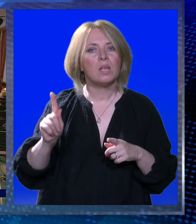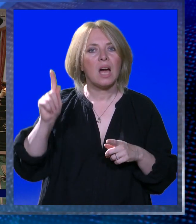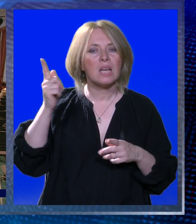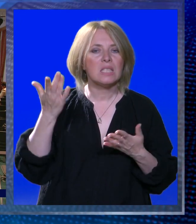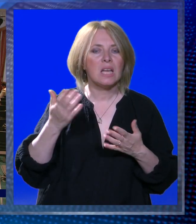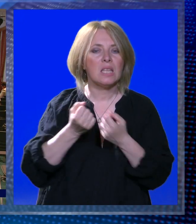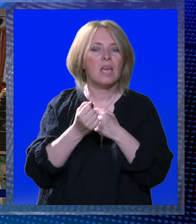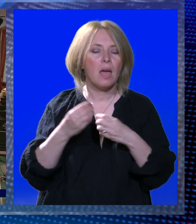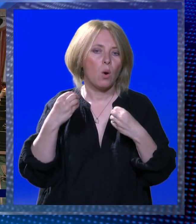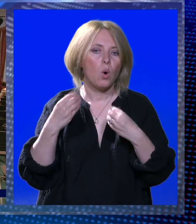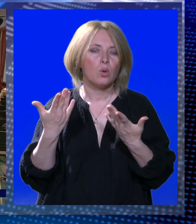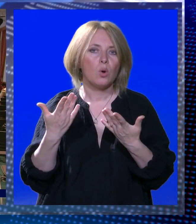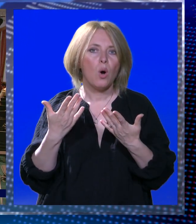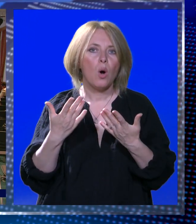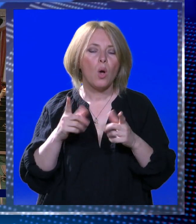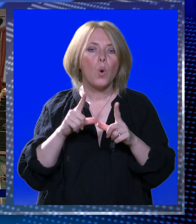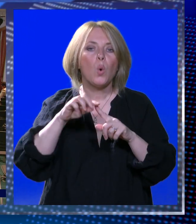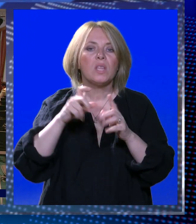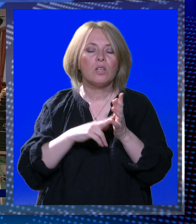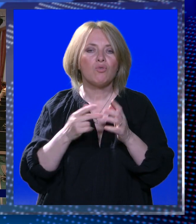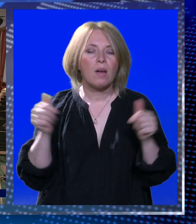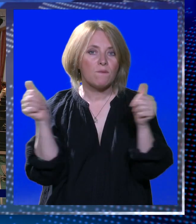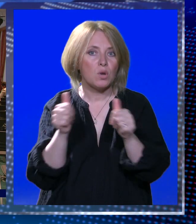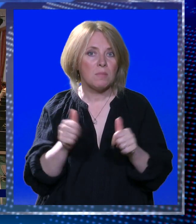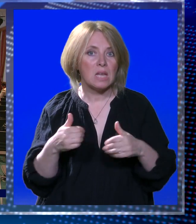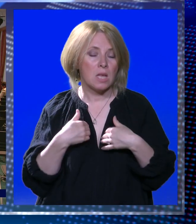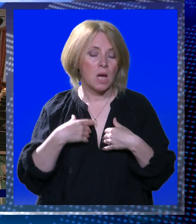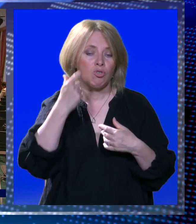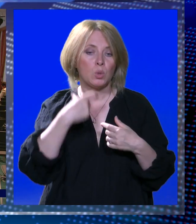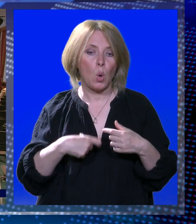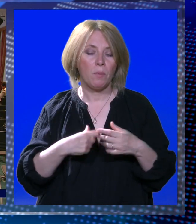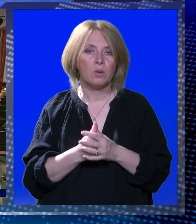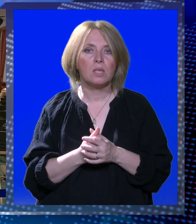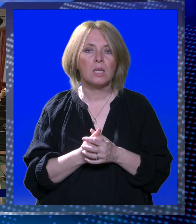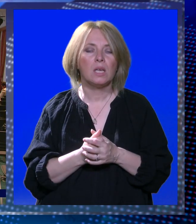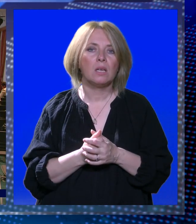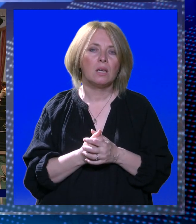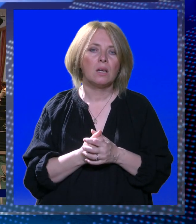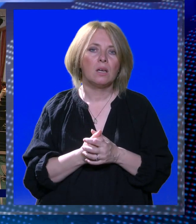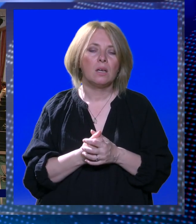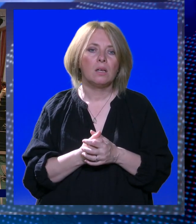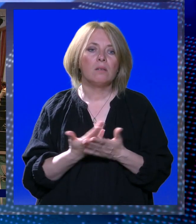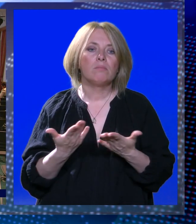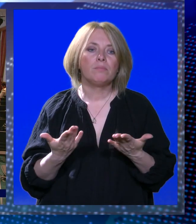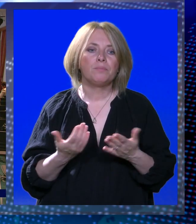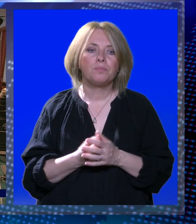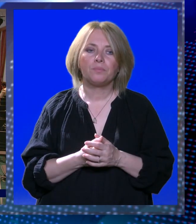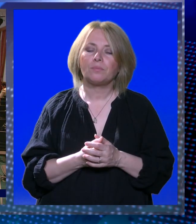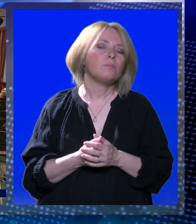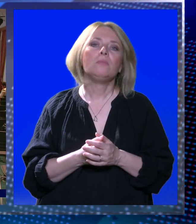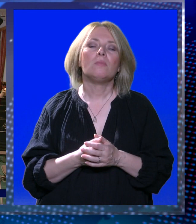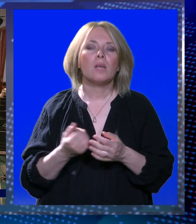odgoju jako utječu na nas, na formiranje naše osobnosti. i da glavnom